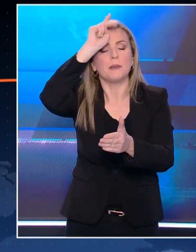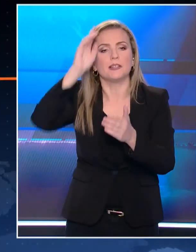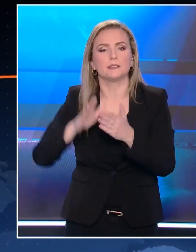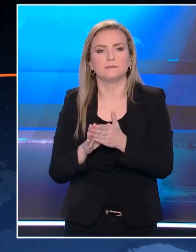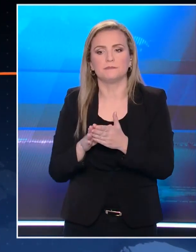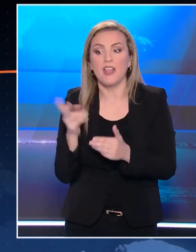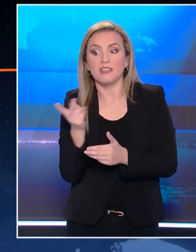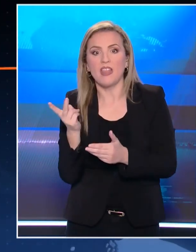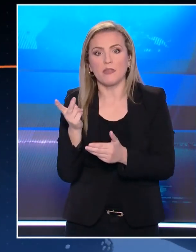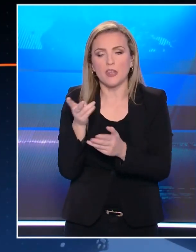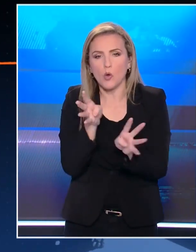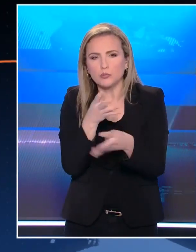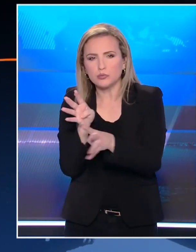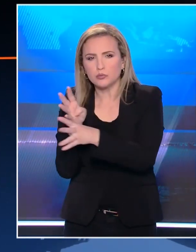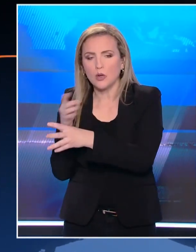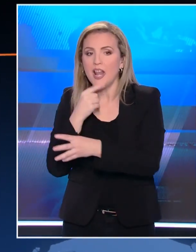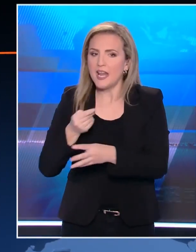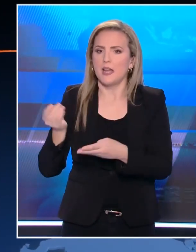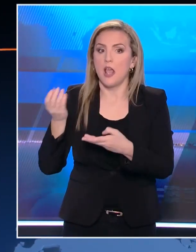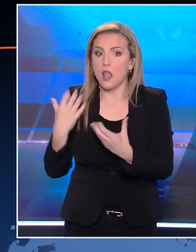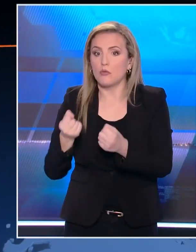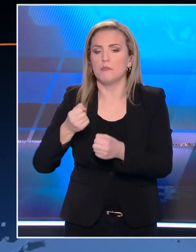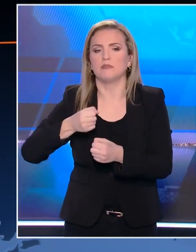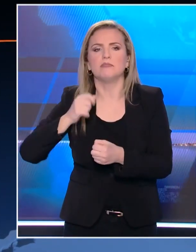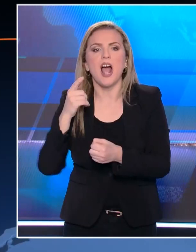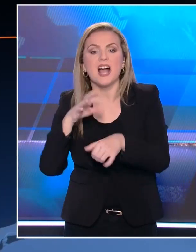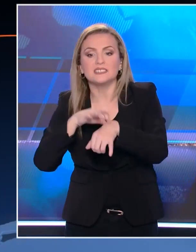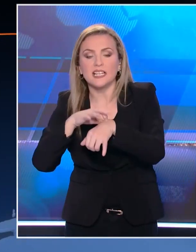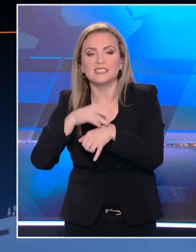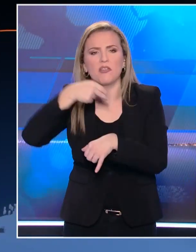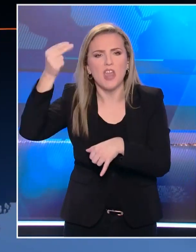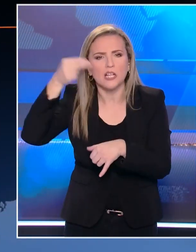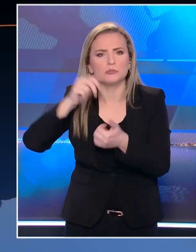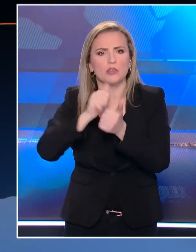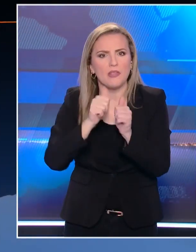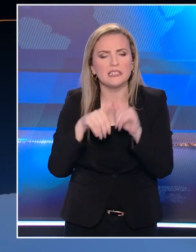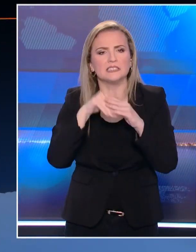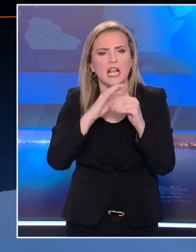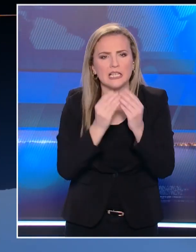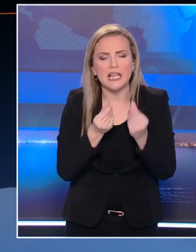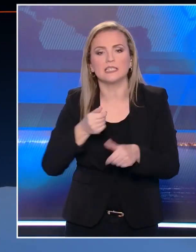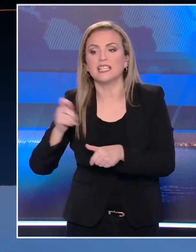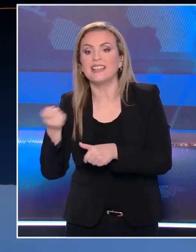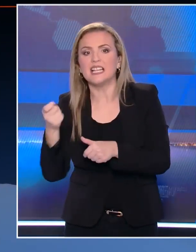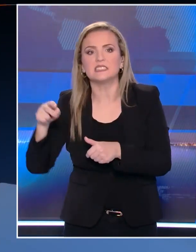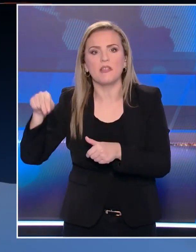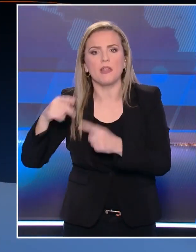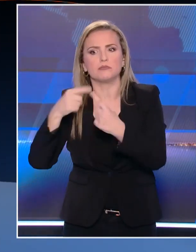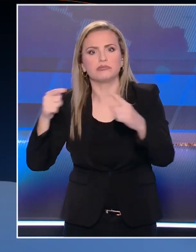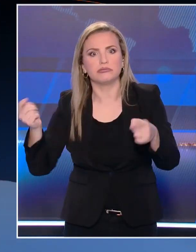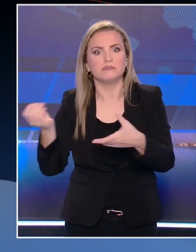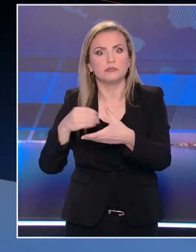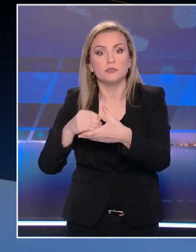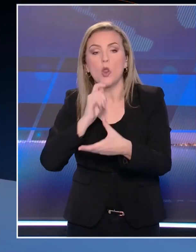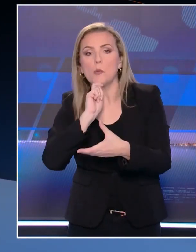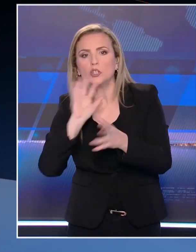θύματά τους υποστήριζαν πως είχαν ασθενείς διάσημους πολιτικούς, καλλιτέχνες όπως και διάσημους αθλητές όπως ο Ναδάλ και ο Φέντερερ. Είχαμε πάρει μια αριφή για